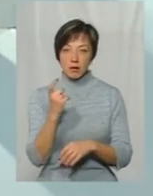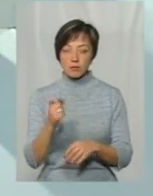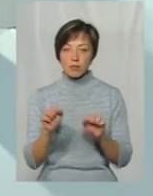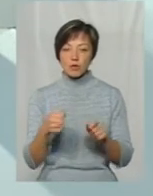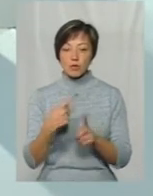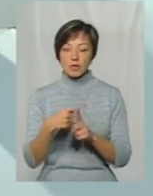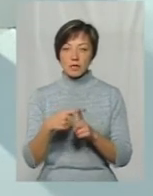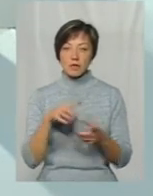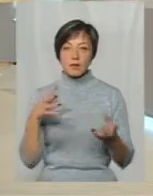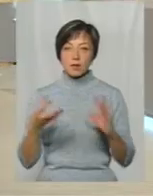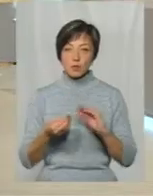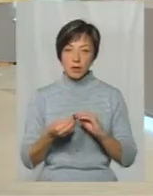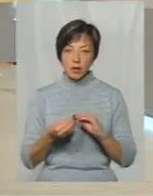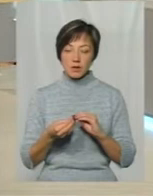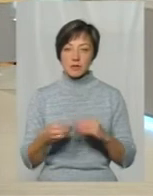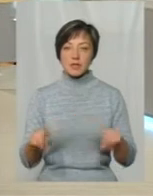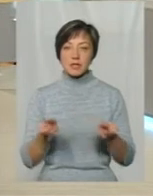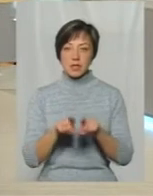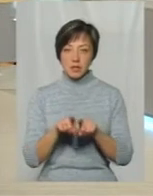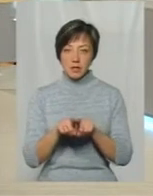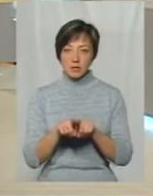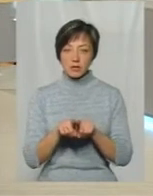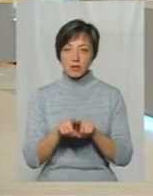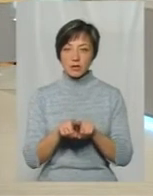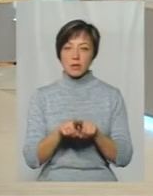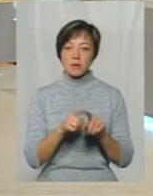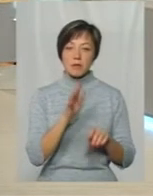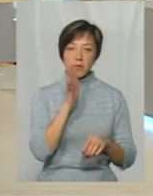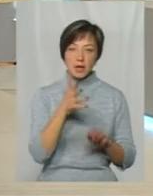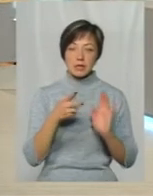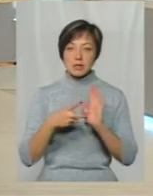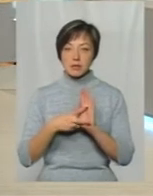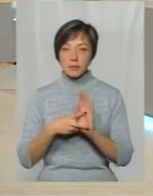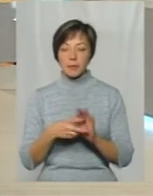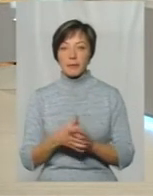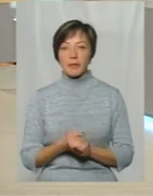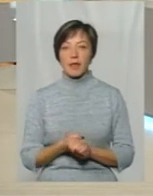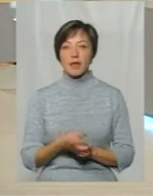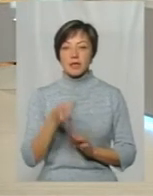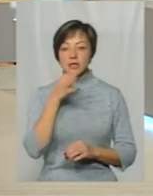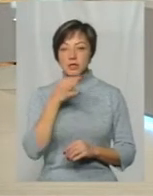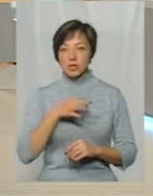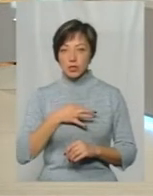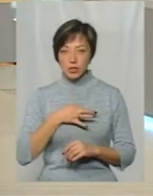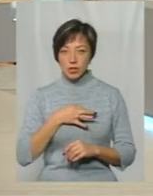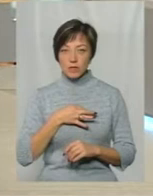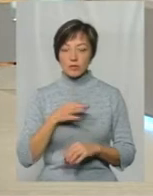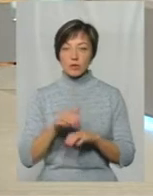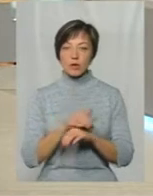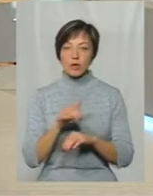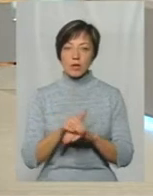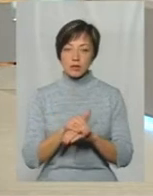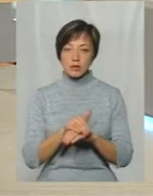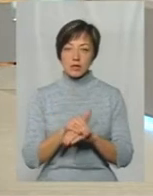позитивний результат І це все рівно протягом, ну, 5 років, 7 років А скажіть, будь ласка, зараз буквально хвилиночку, скажіть, будь ласка,